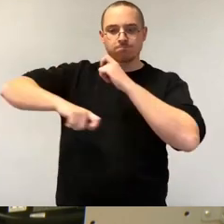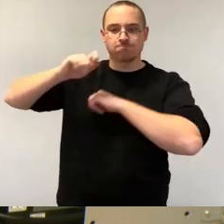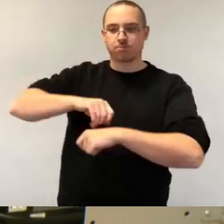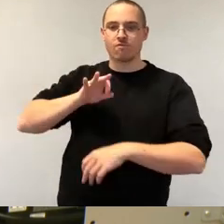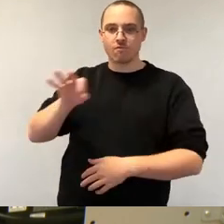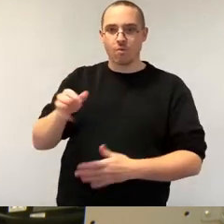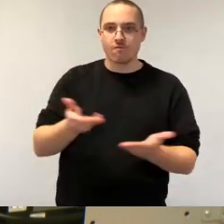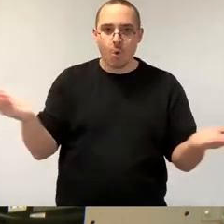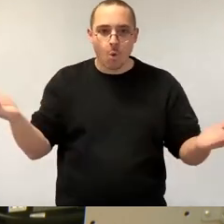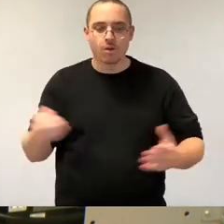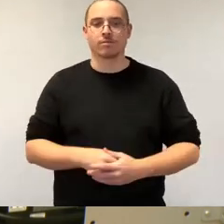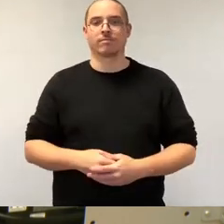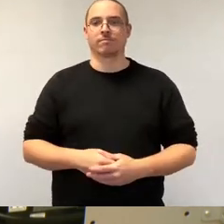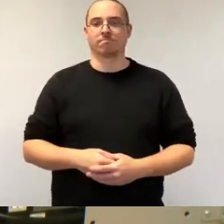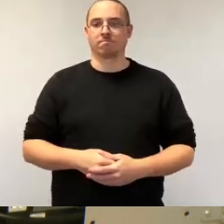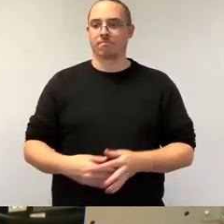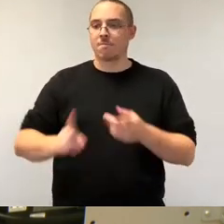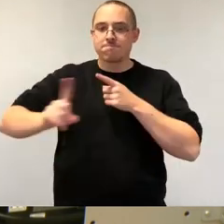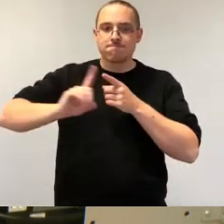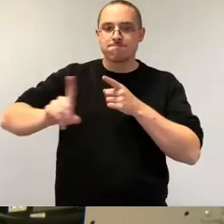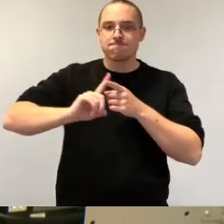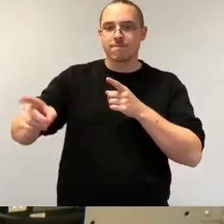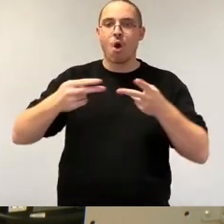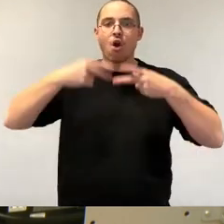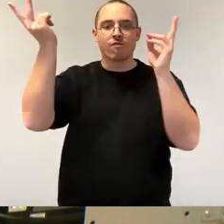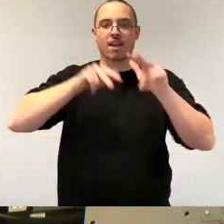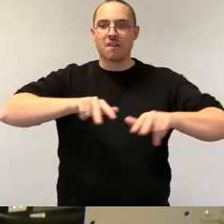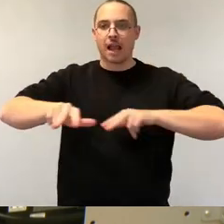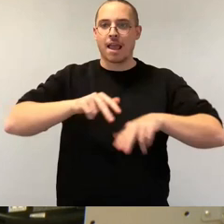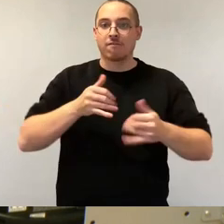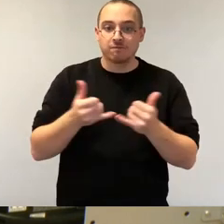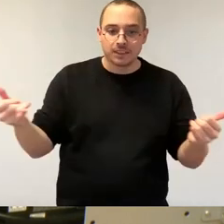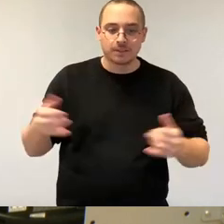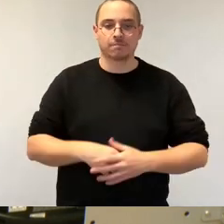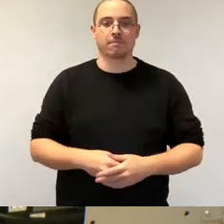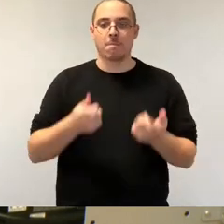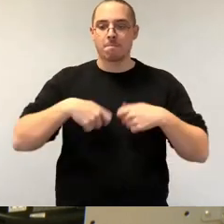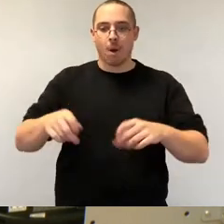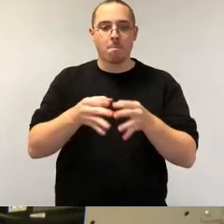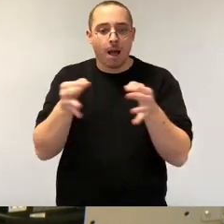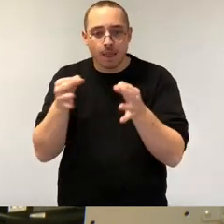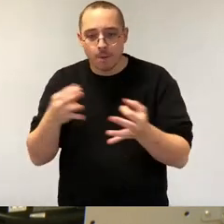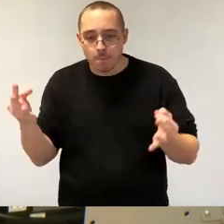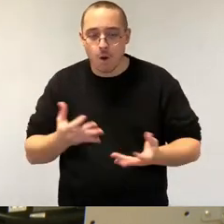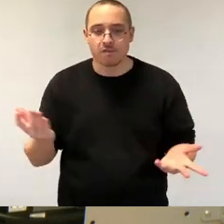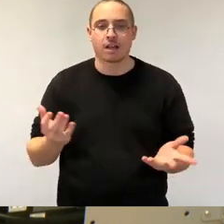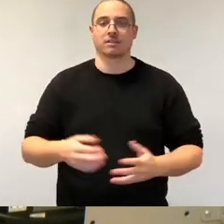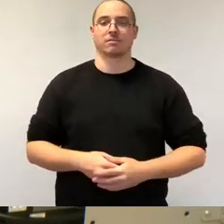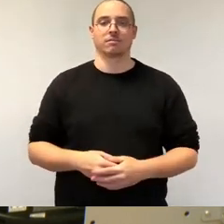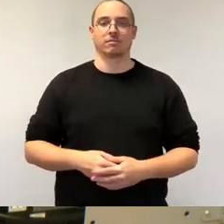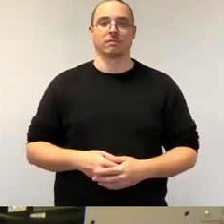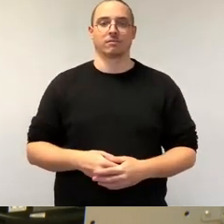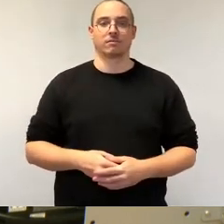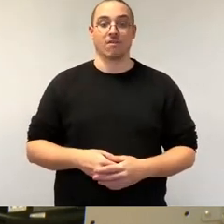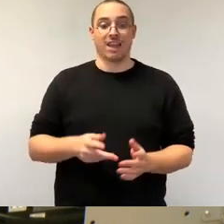Welche Baumaßnahmen rund um Klotsche müssen unter Umständen vorgezogen werden? Welche Fortschritte gibt es für diesen Hintergrund in der interkommunalen